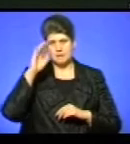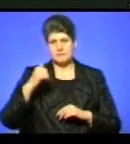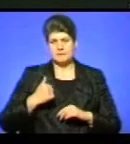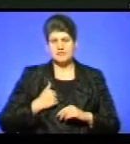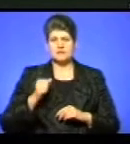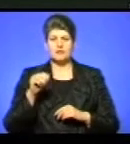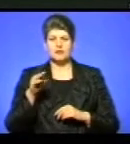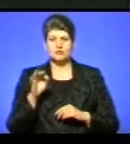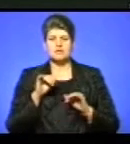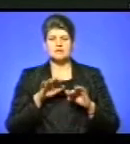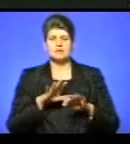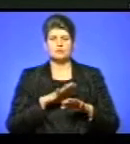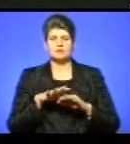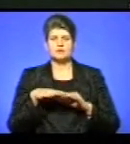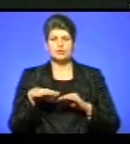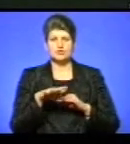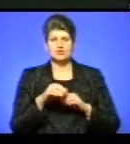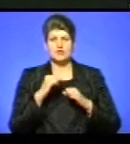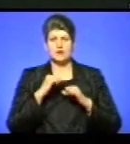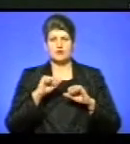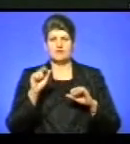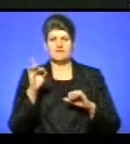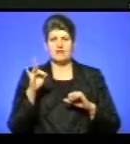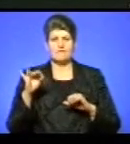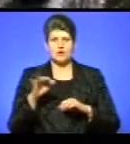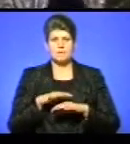на площі героїв Євромайдану. Подробиці у сюжеті.